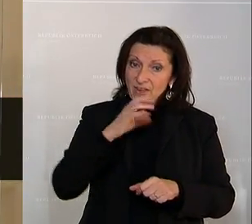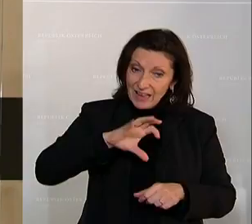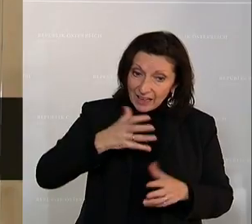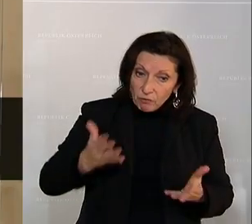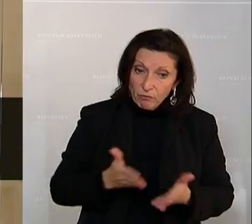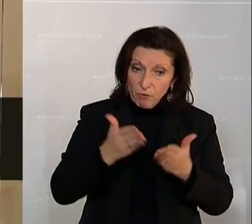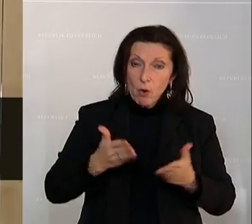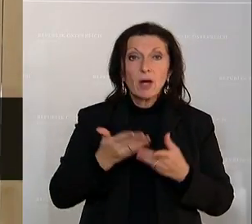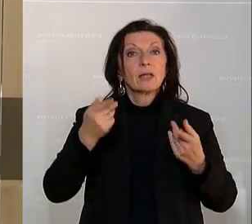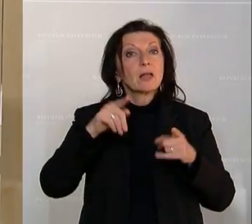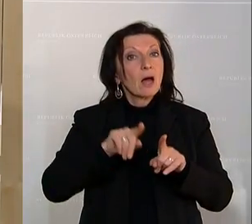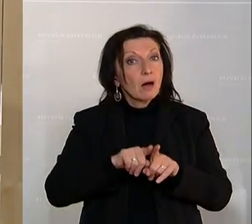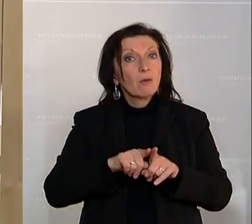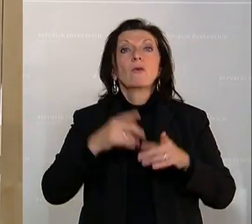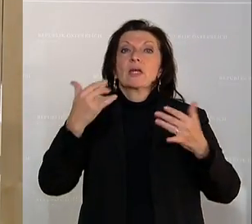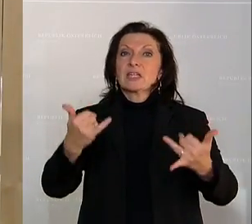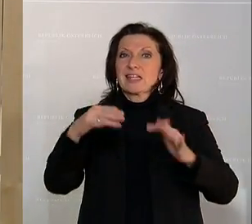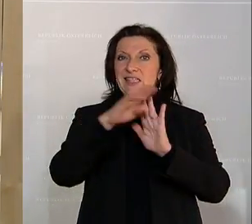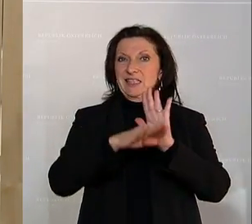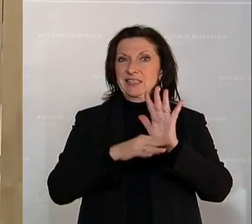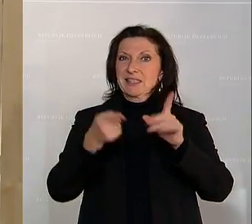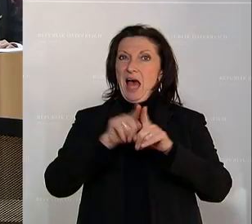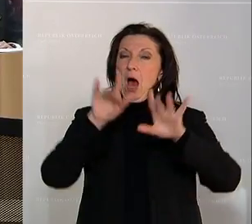auch in den rechtlichen Rahmen geschaffen zu haben. Besten Dank.